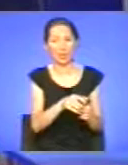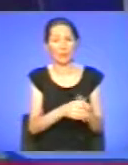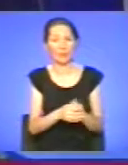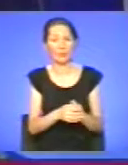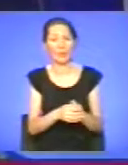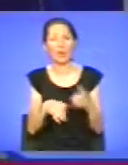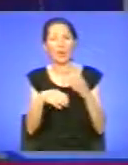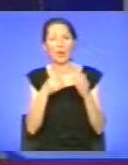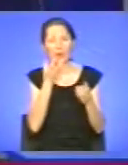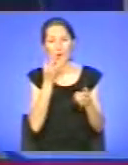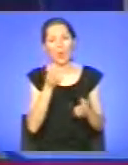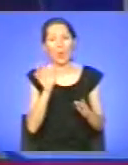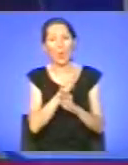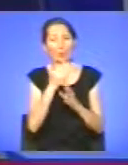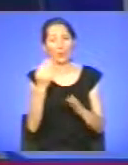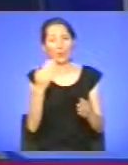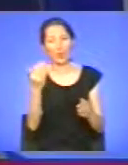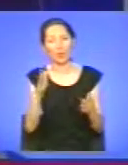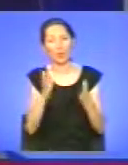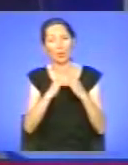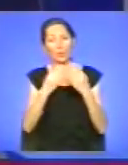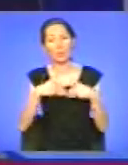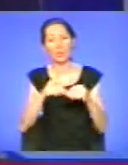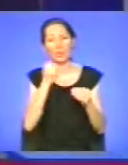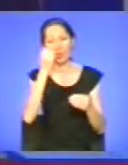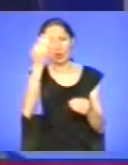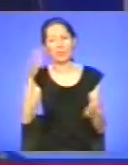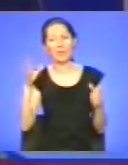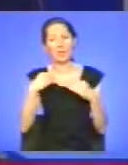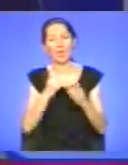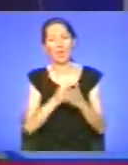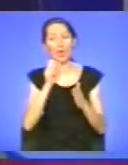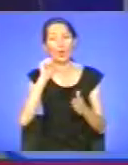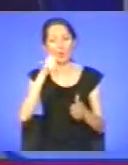З приятною погоди вам у вашому домі і сім'ї. Дякую, що ви з нами. І до завтра.